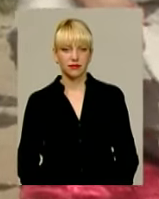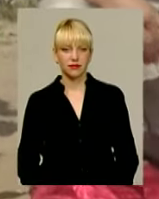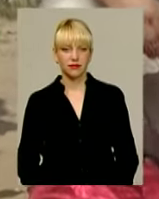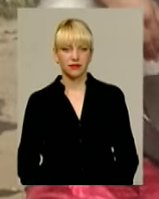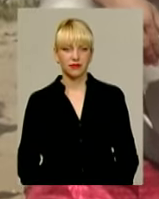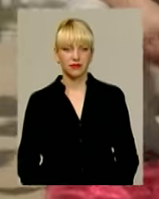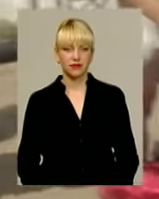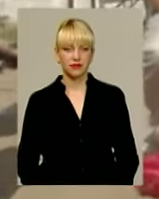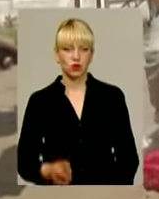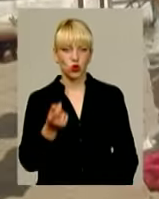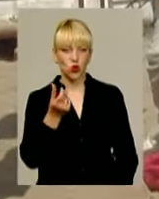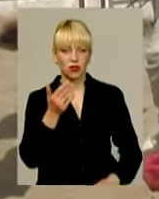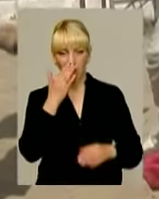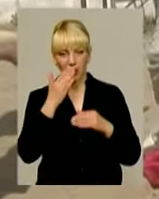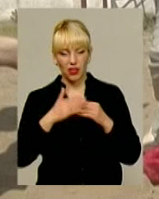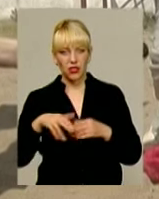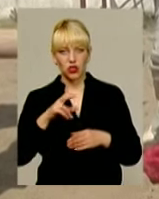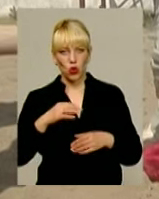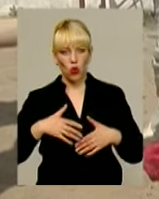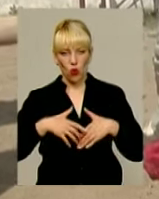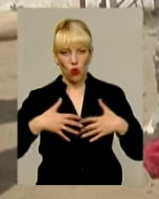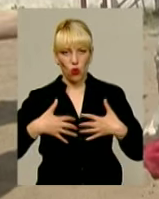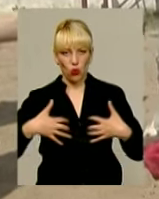Трошки ближче до грудної клітини.